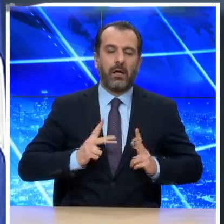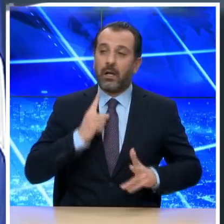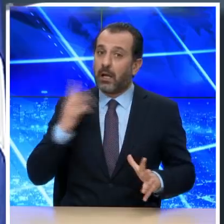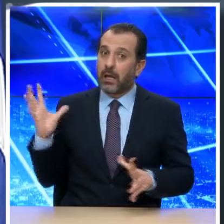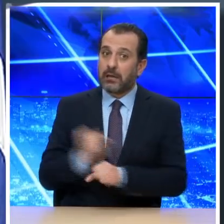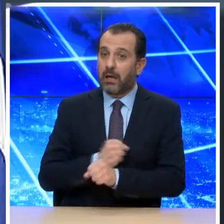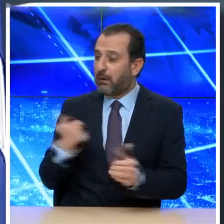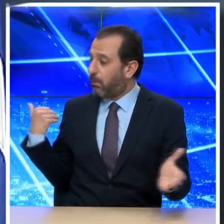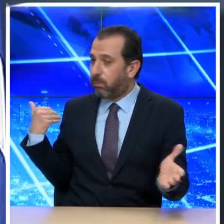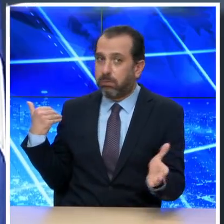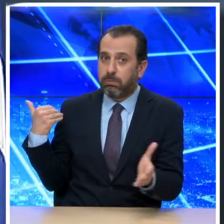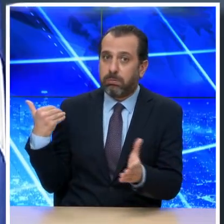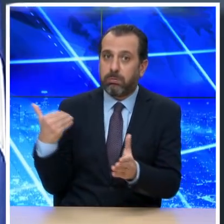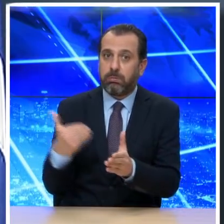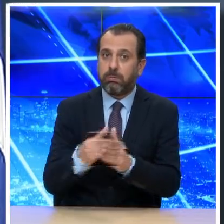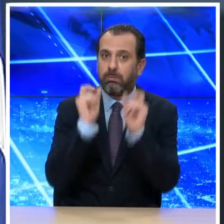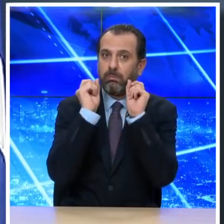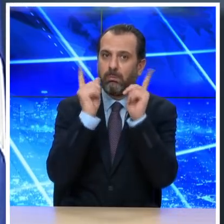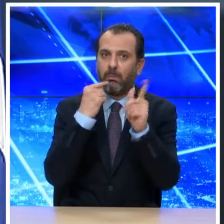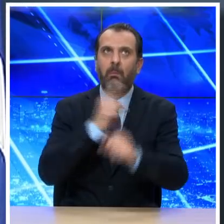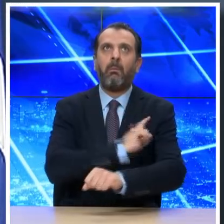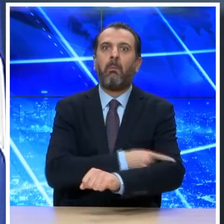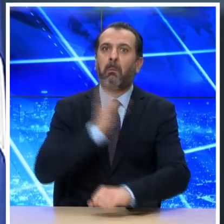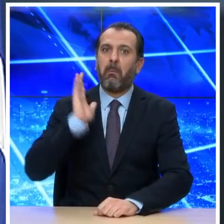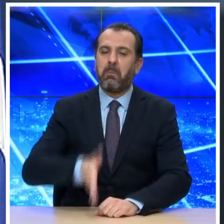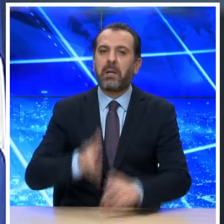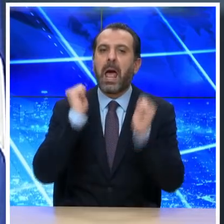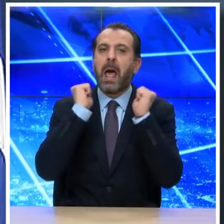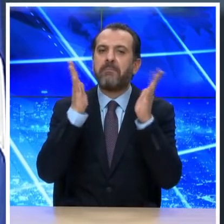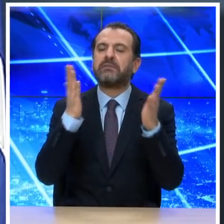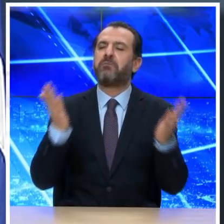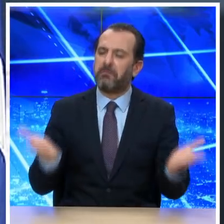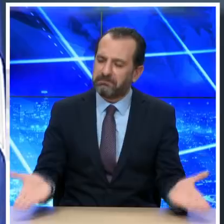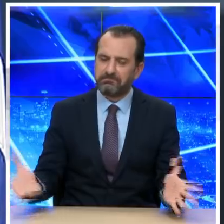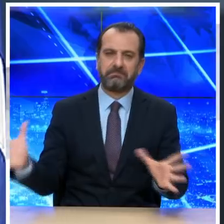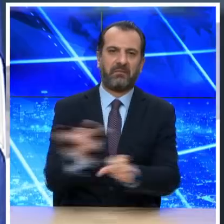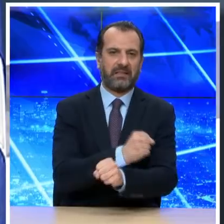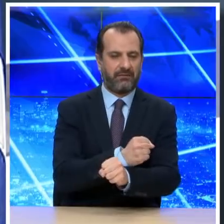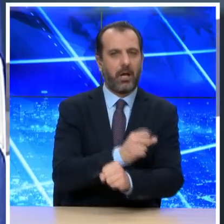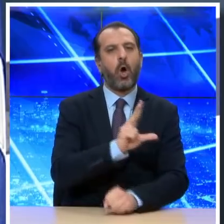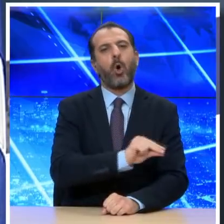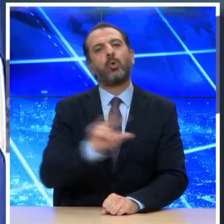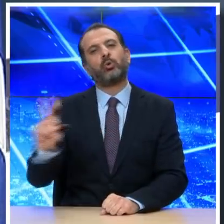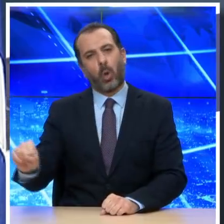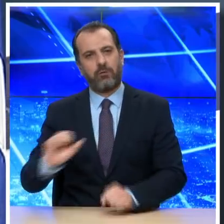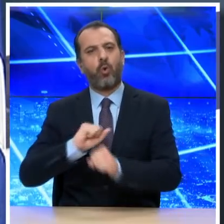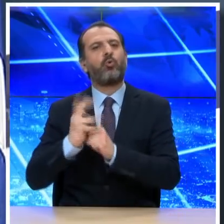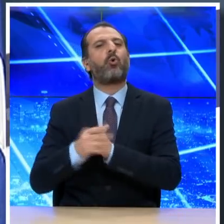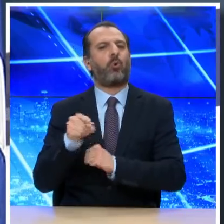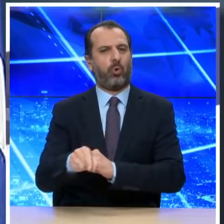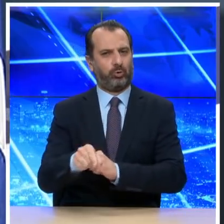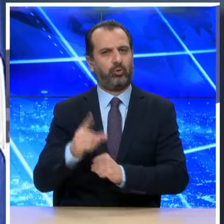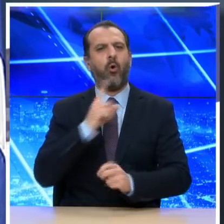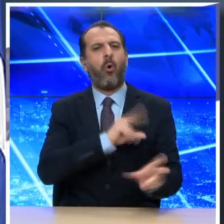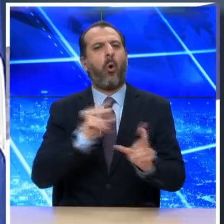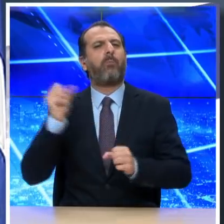έχει επιτευχθεί ένας στόχος που ξεπερνά τις δυνατότητές μας. Και δυστυχώς αποδεικνύεται ότι η πανδημία έχει ξεπεράσει σαν τοχές όλων μας, όχι μόνο στην